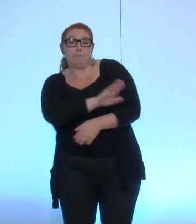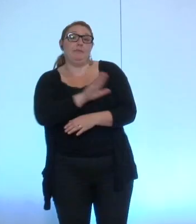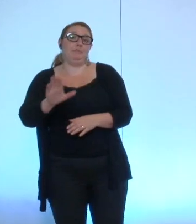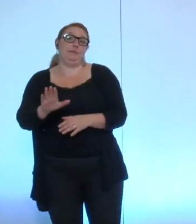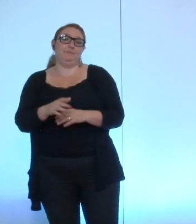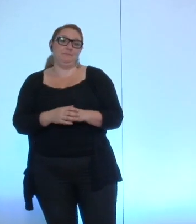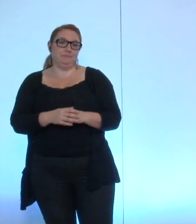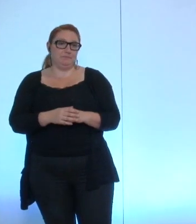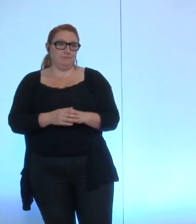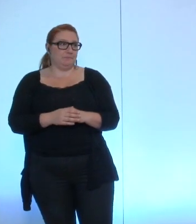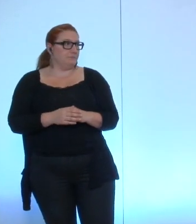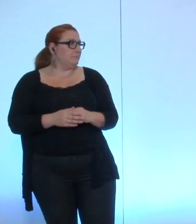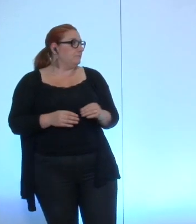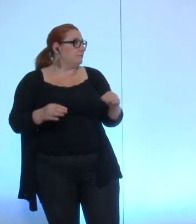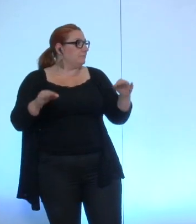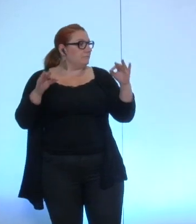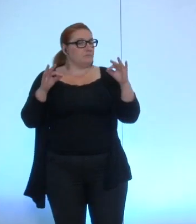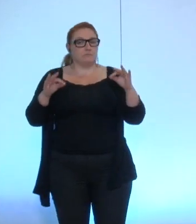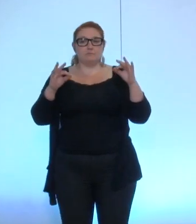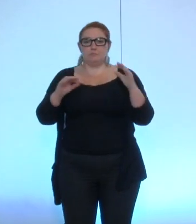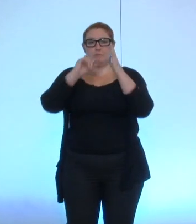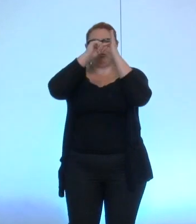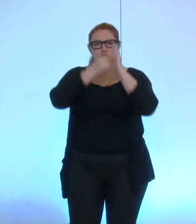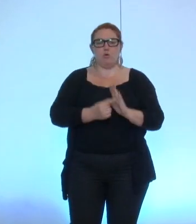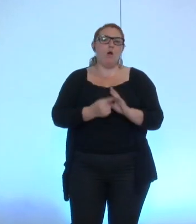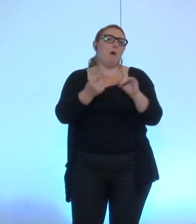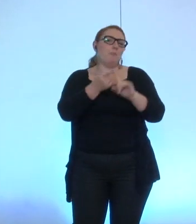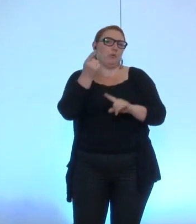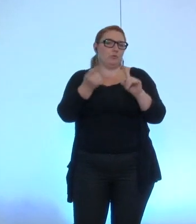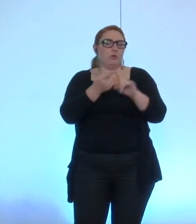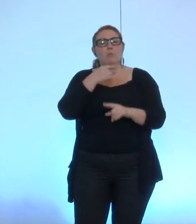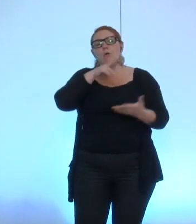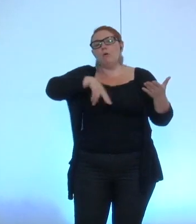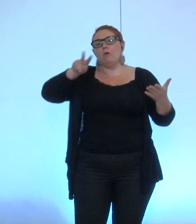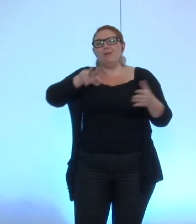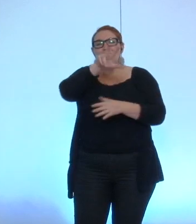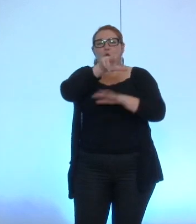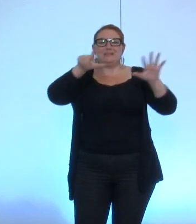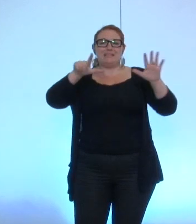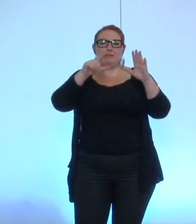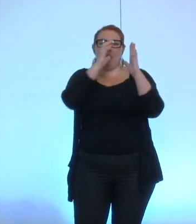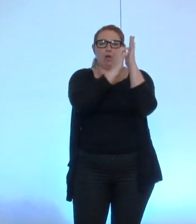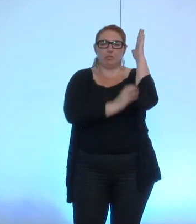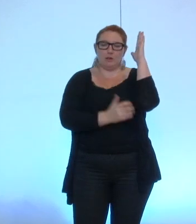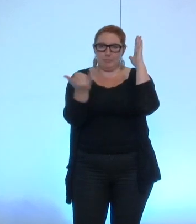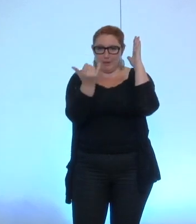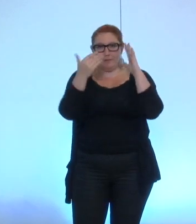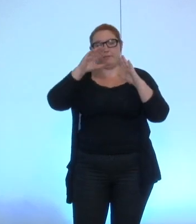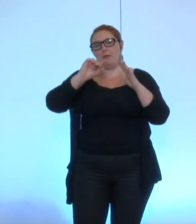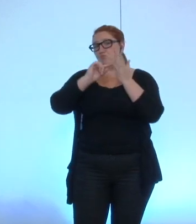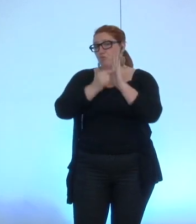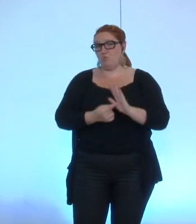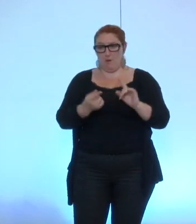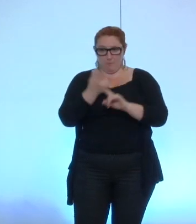Concernant les points que je qualifierais de remarquables et sans reprendre la lecture des 37 articles, je souhaite souligner